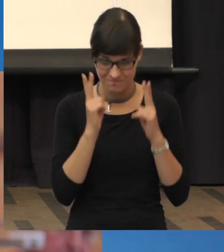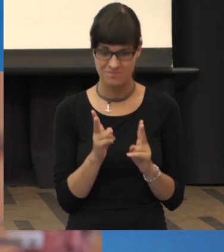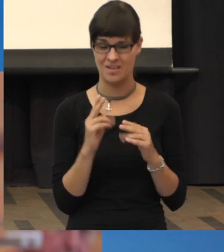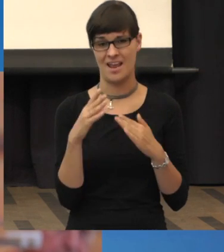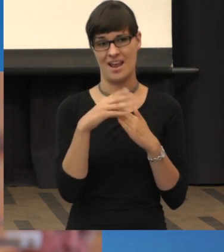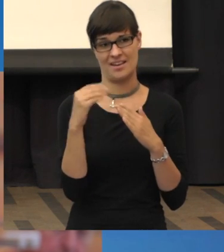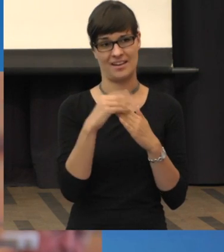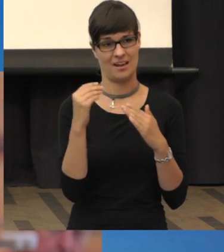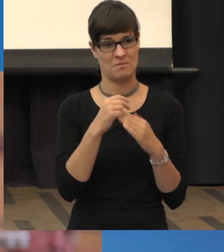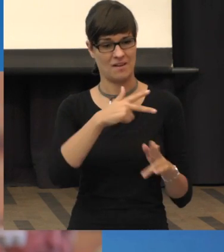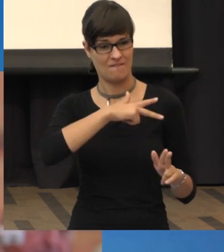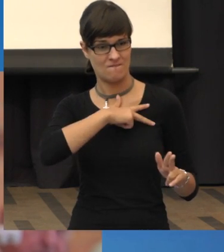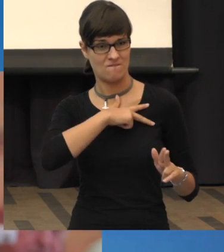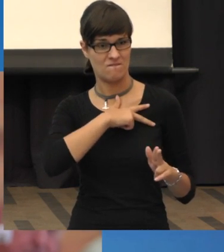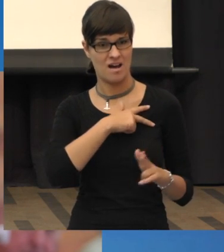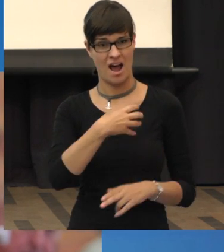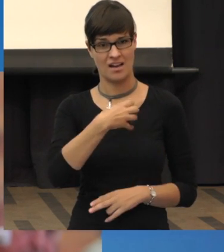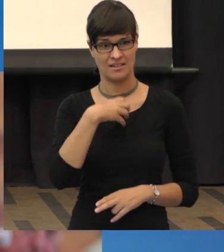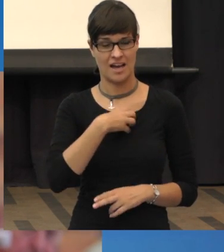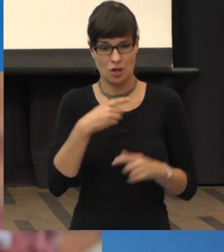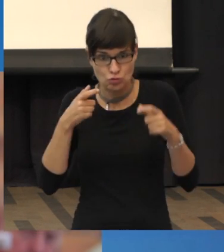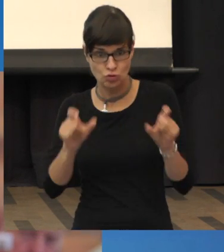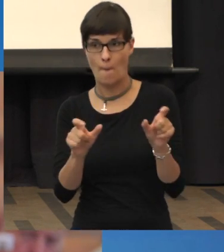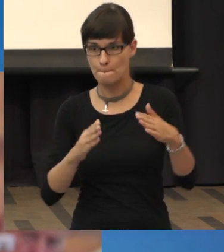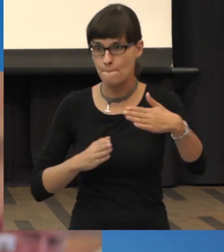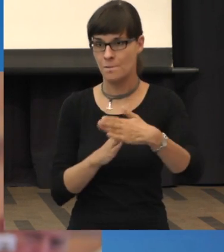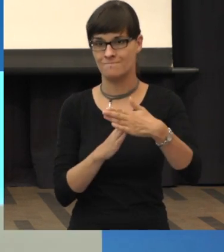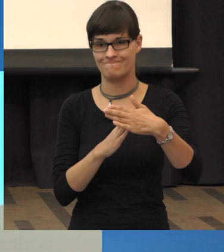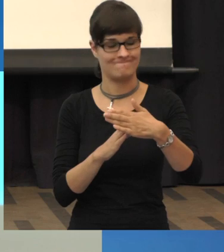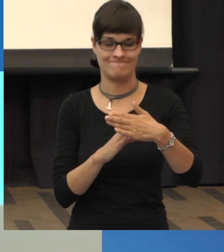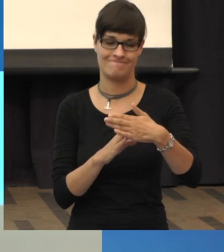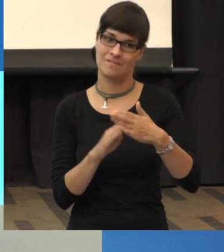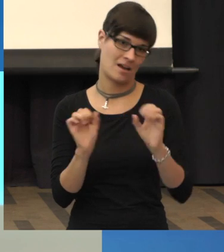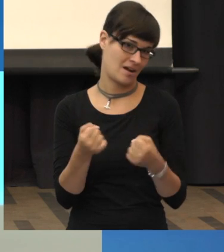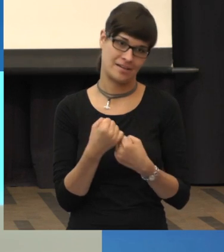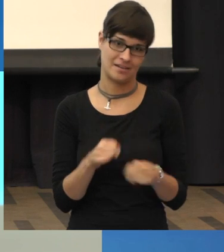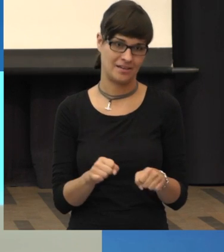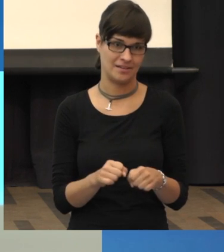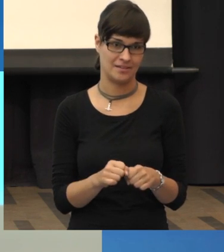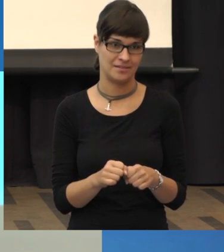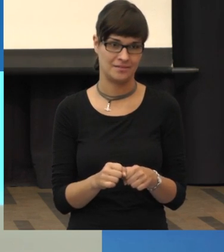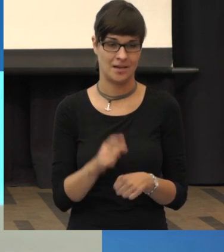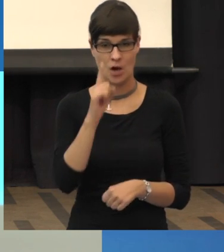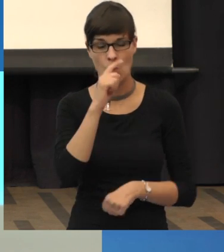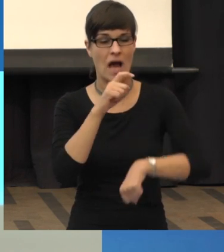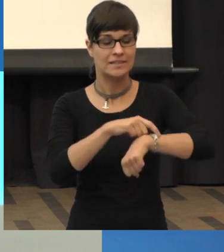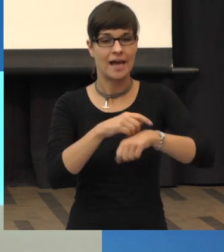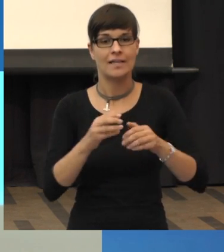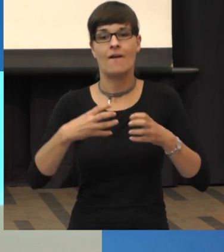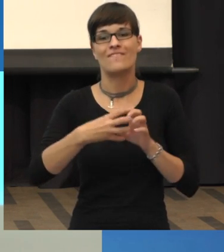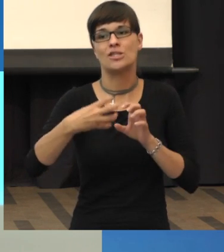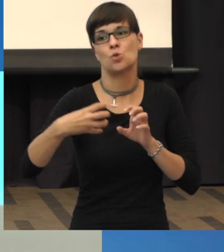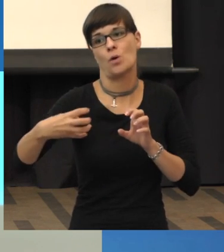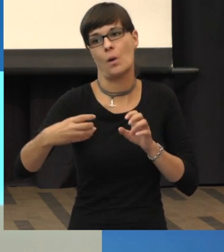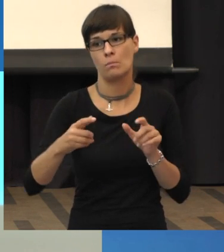die wirklich das Krankheitsbild zum Stoppen signifikant bringt oder sie hilft, sie verzögert. Und es